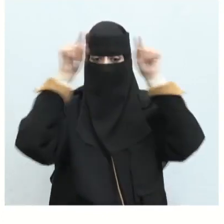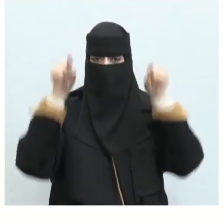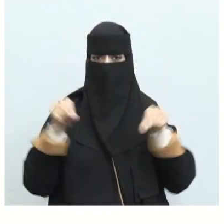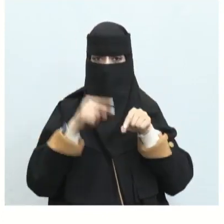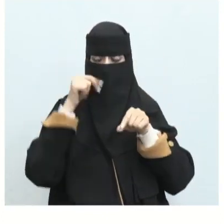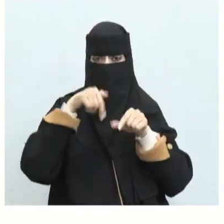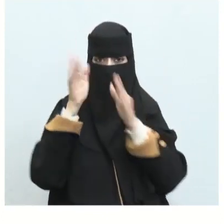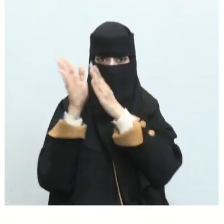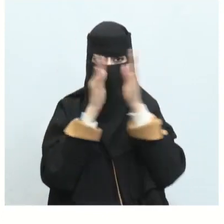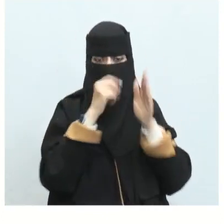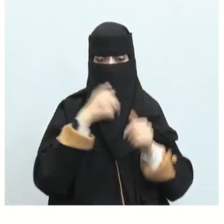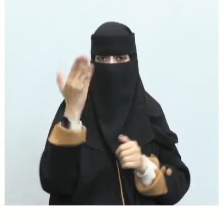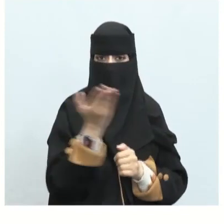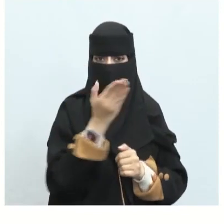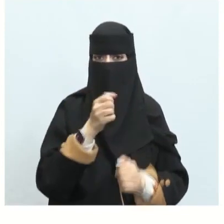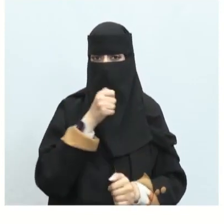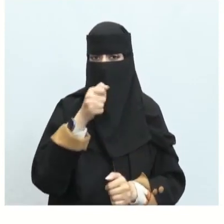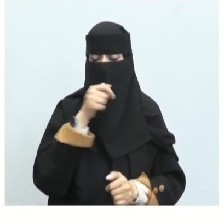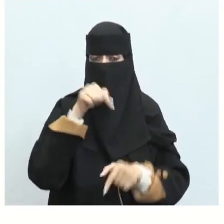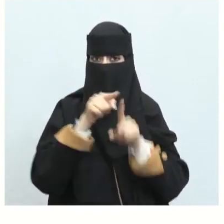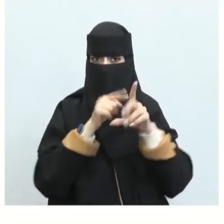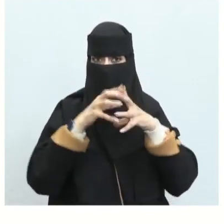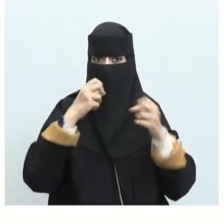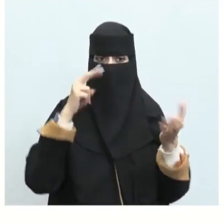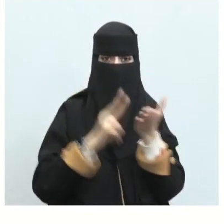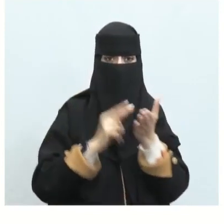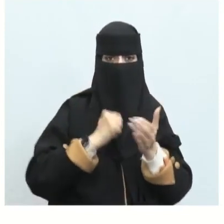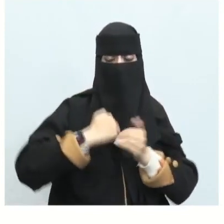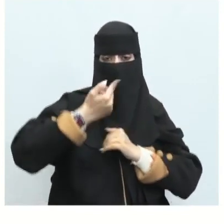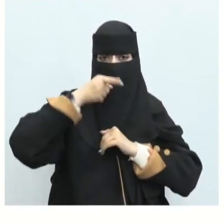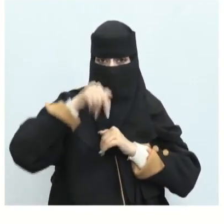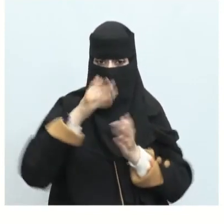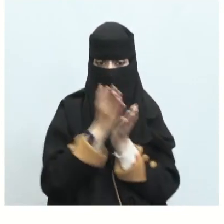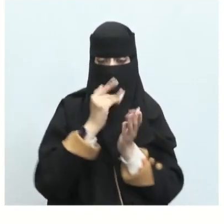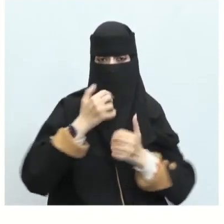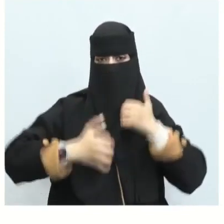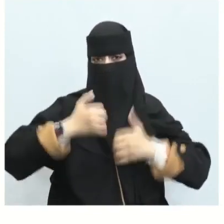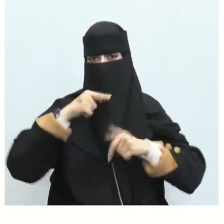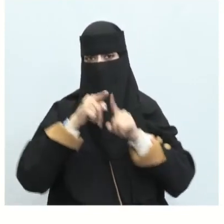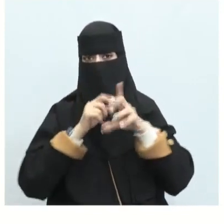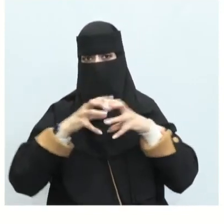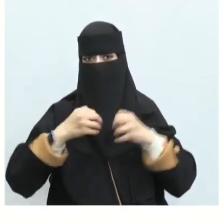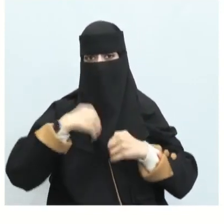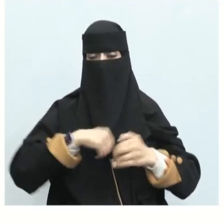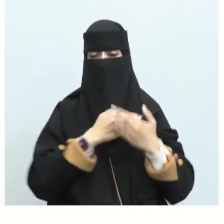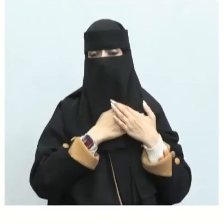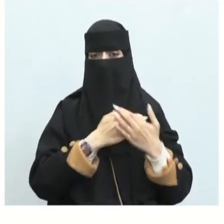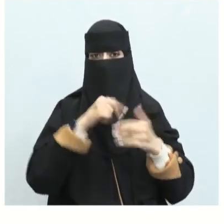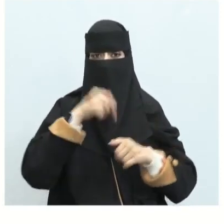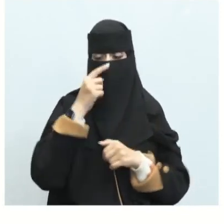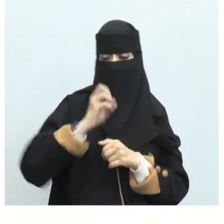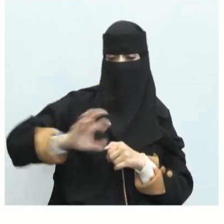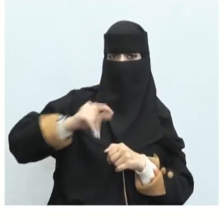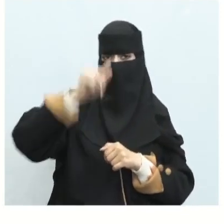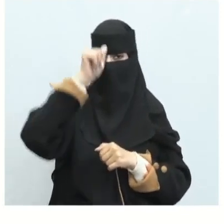العاطفة هي أحد أركان الشعر الغنائي وتعني صدق التعبير عن خلاجاته النفسي وإحساسها بالمعاني النفسية كالحب والكره